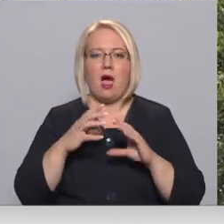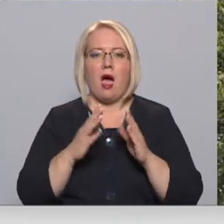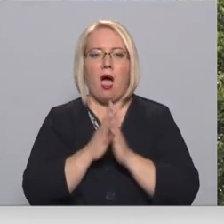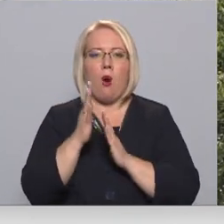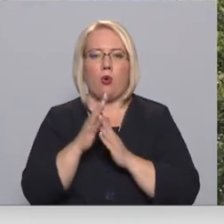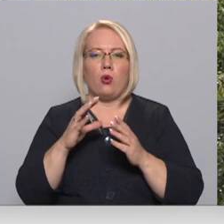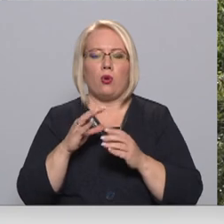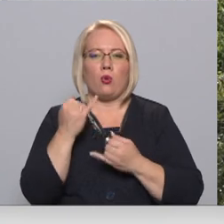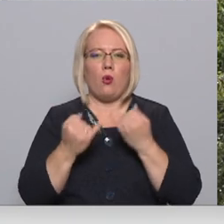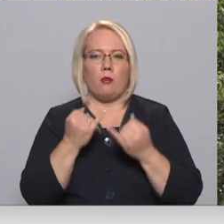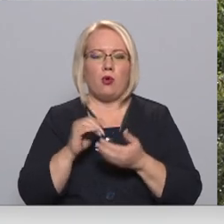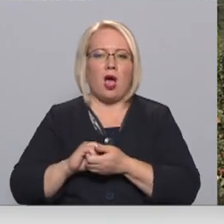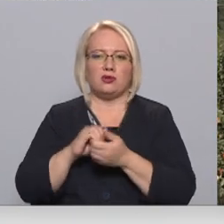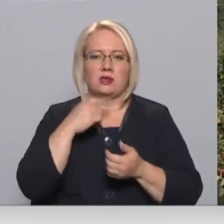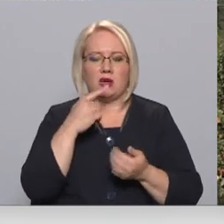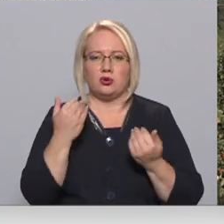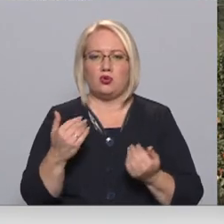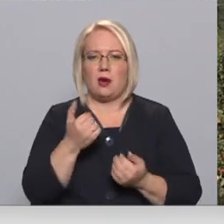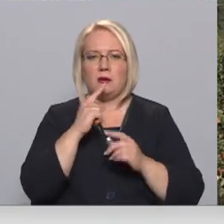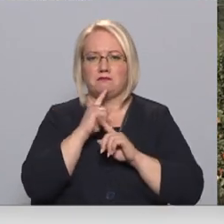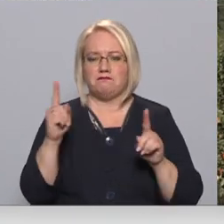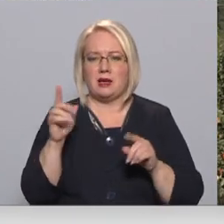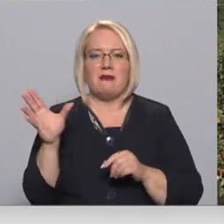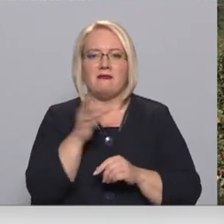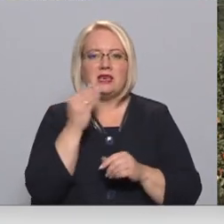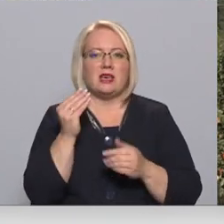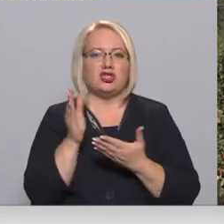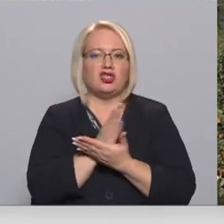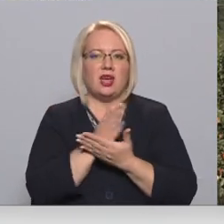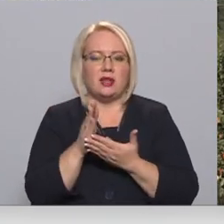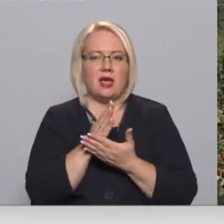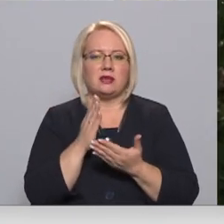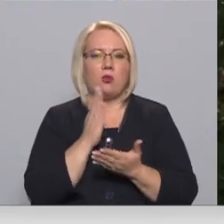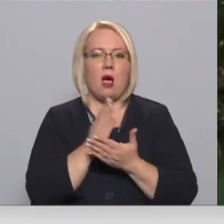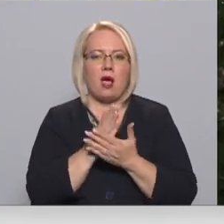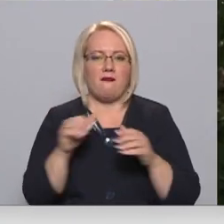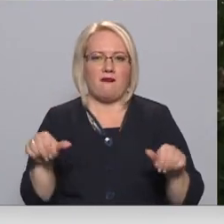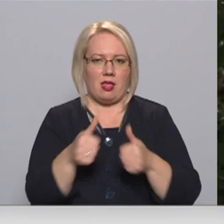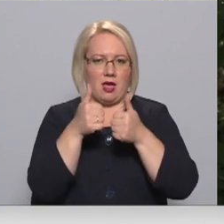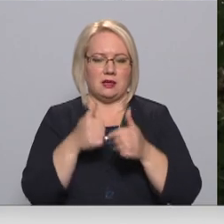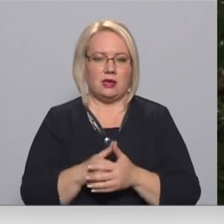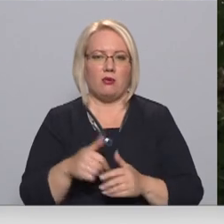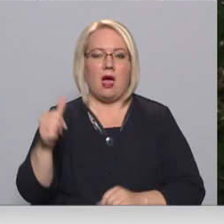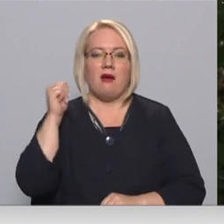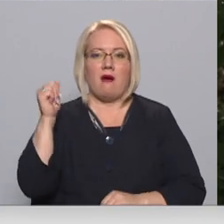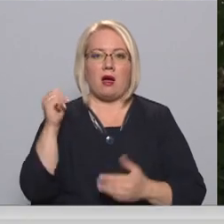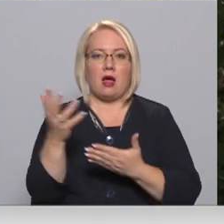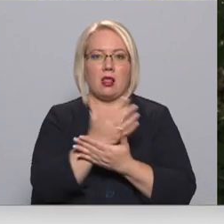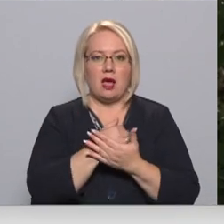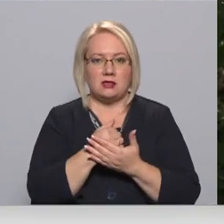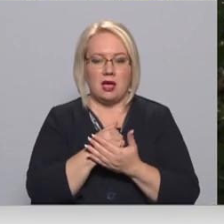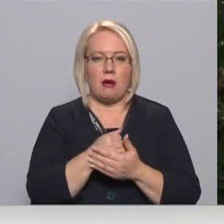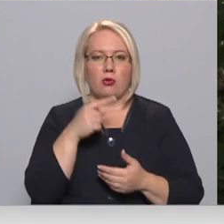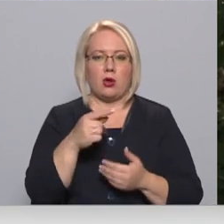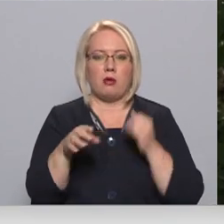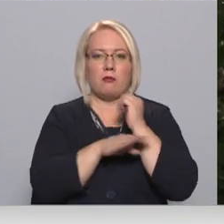norāda, ka šogad ir neparasta problēma, jo gandrīz visa šķirnas nogatavojas vienlaicīgi. Kad mēs vakar aizvakar lasījām, tur vispār